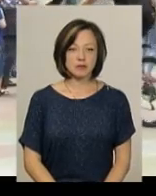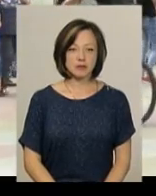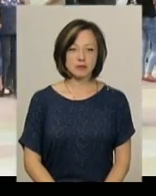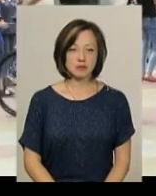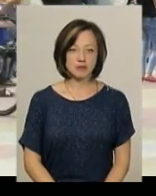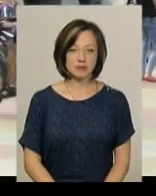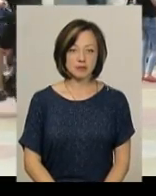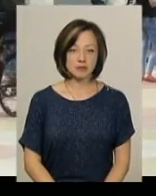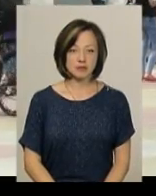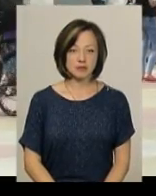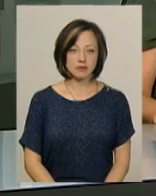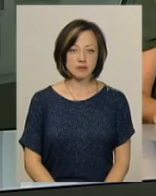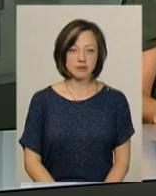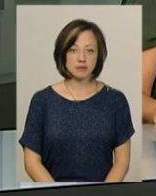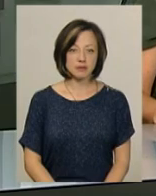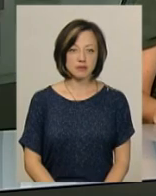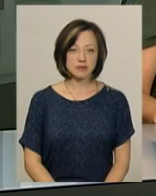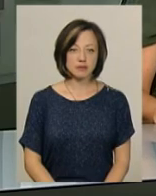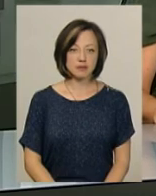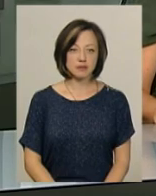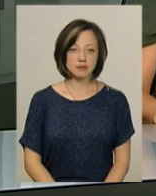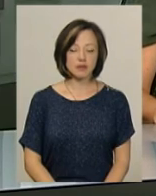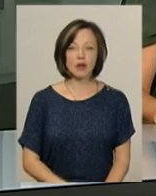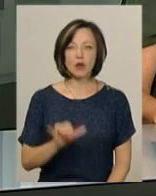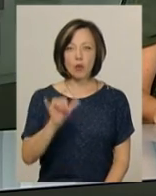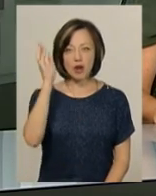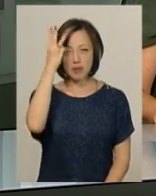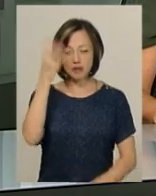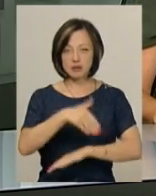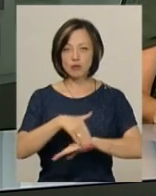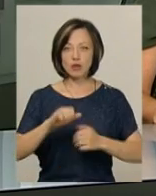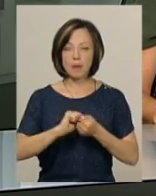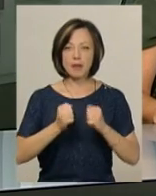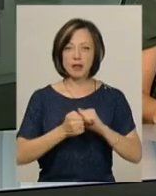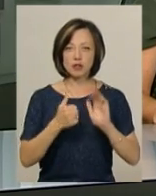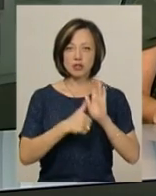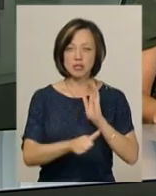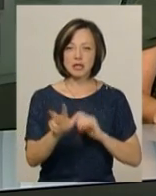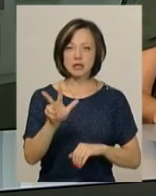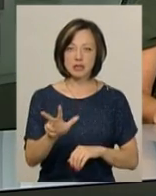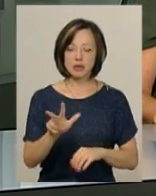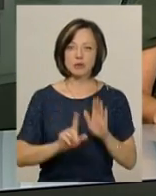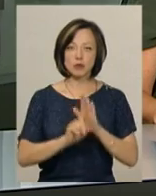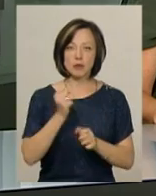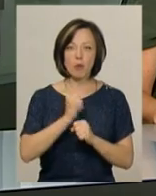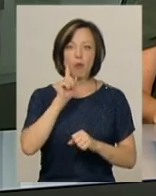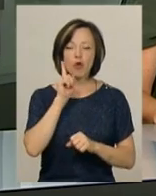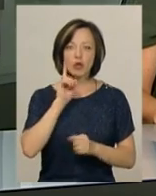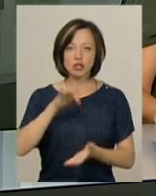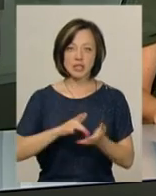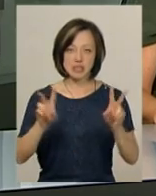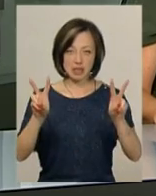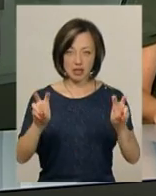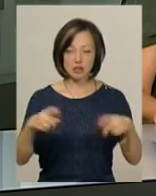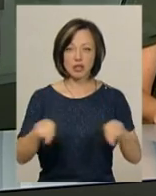новини Поділя, Центр. У Хмельницькому на вулиці Кам'янецькій, 63, запрацює молодіжний центр.